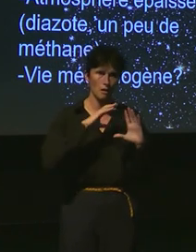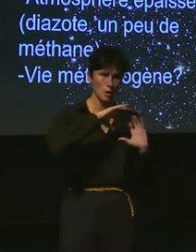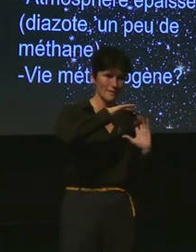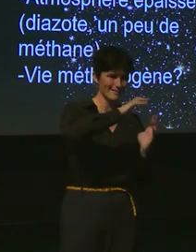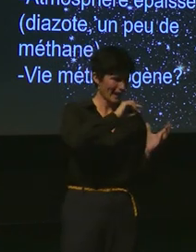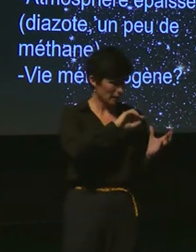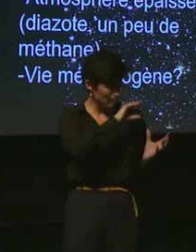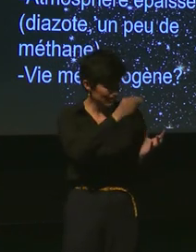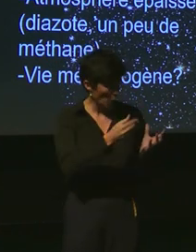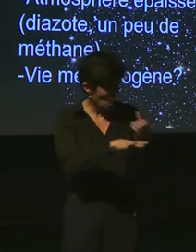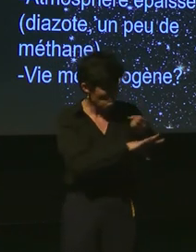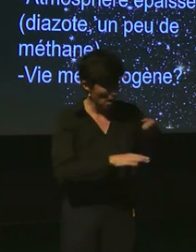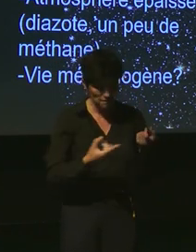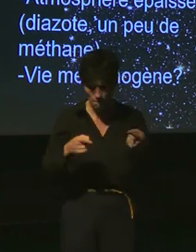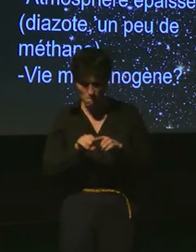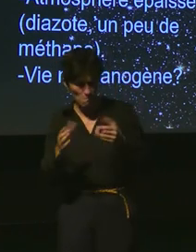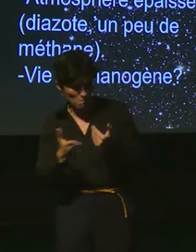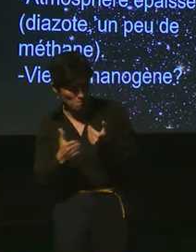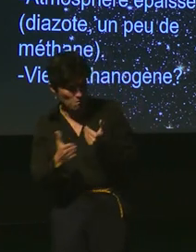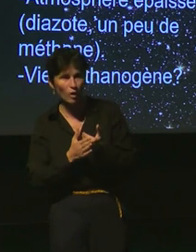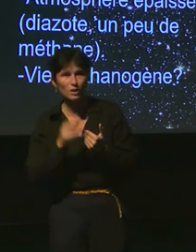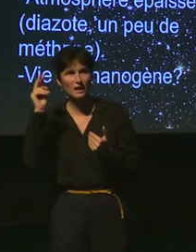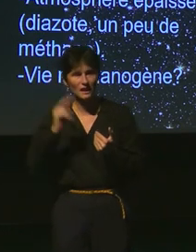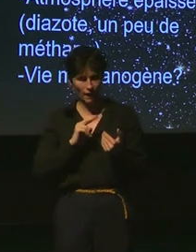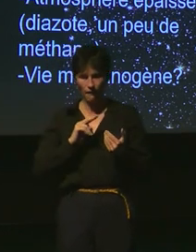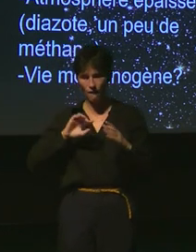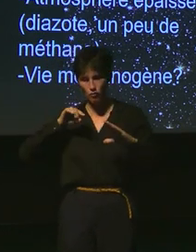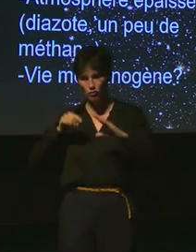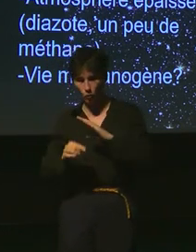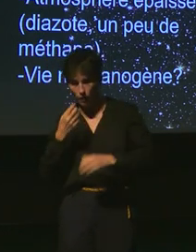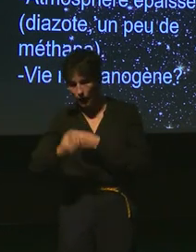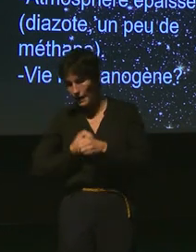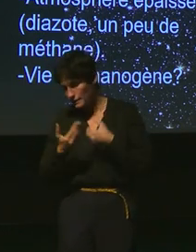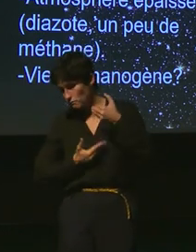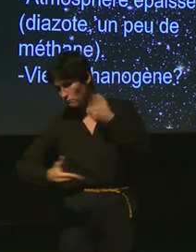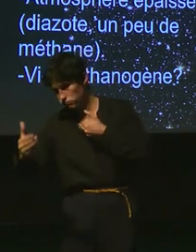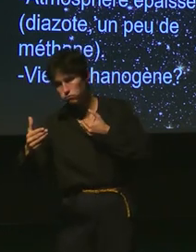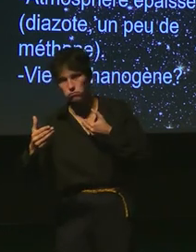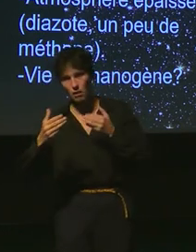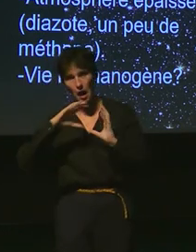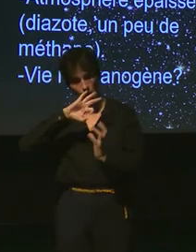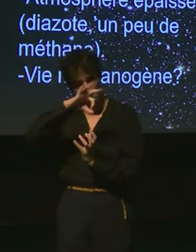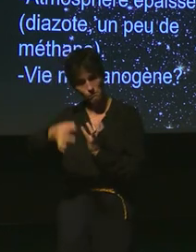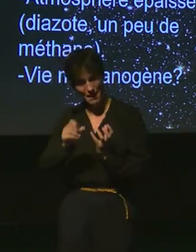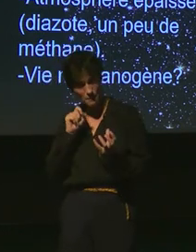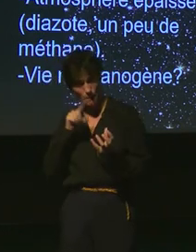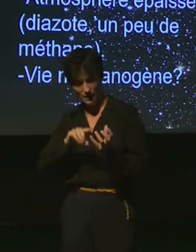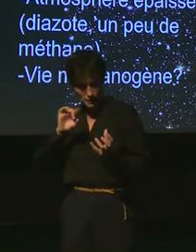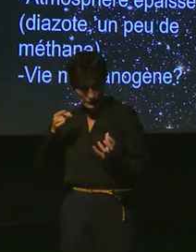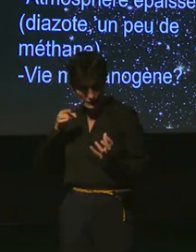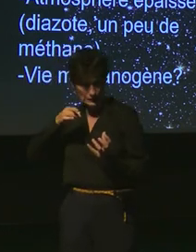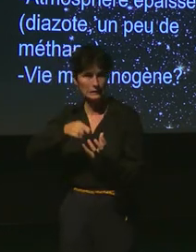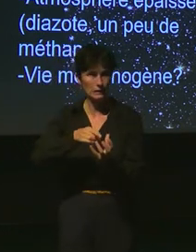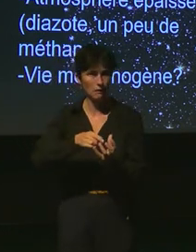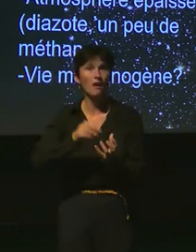à la surface de la Terre et effectivement il y a des sons qui en quelques années vont s'approcher et de Titan Alors Titan est dix fois